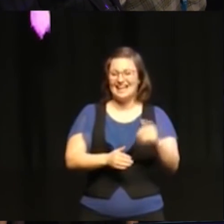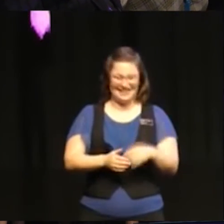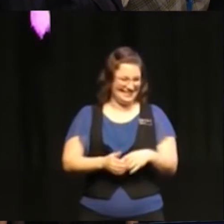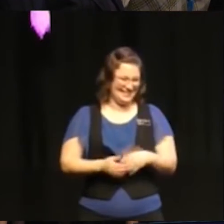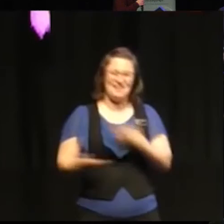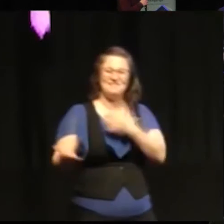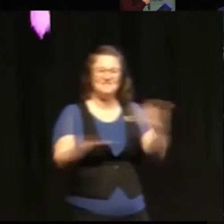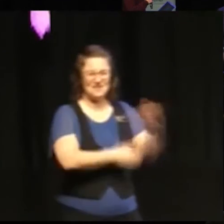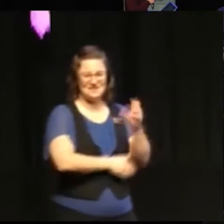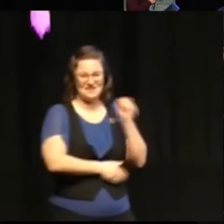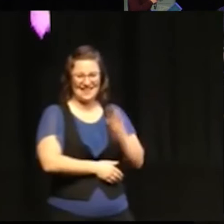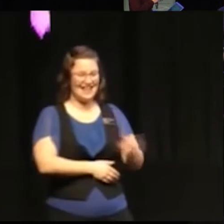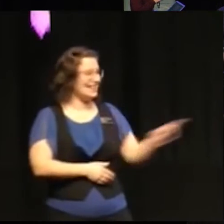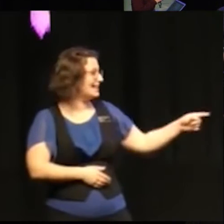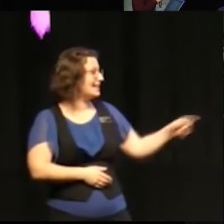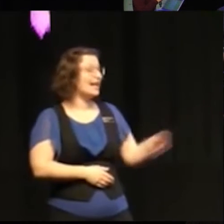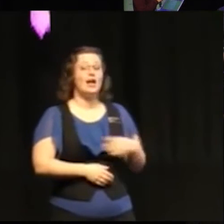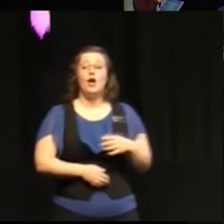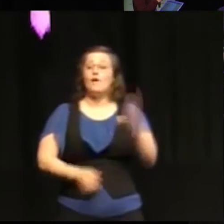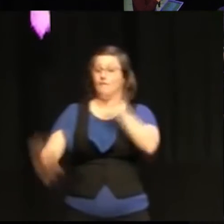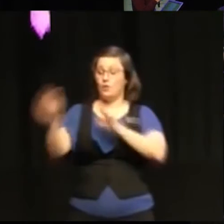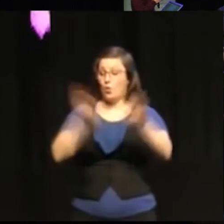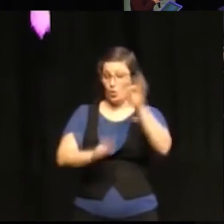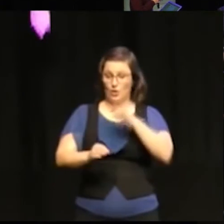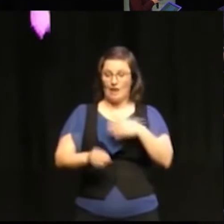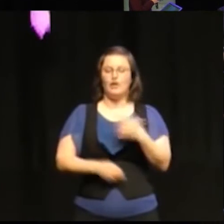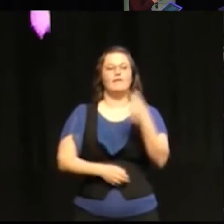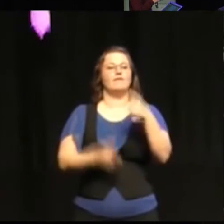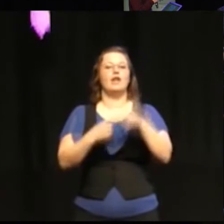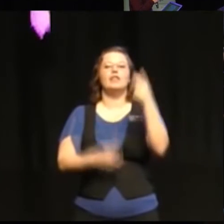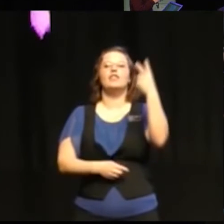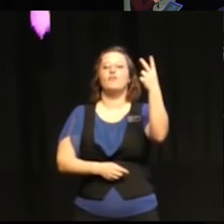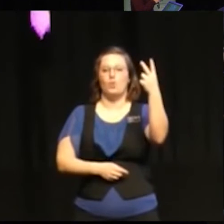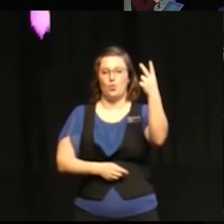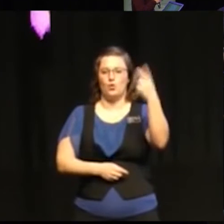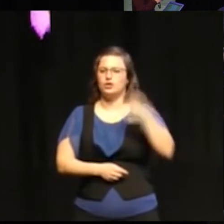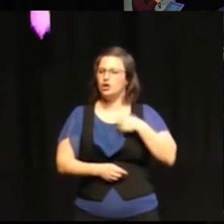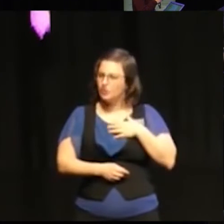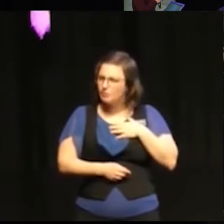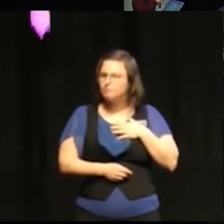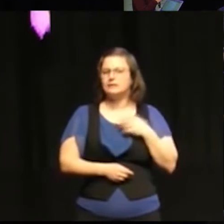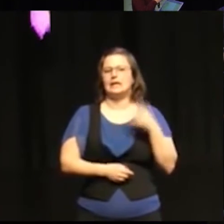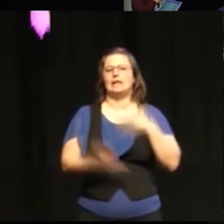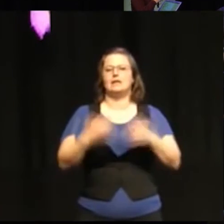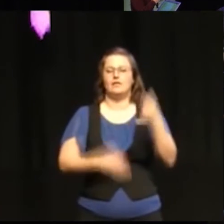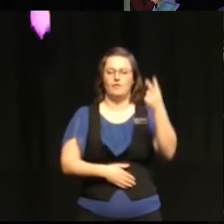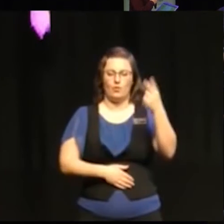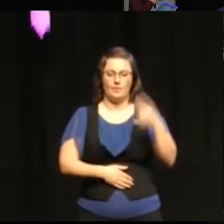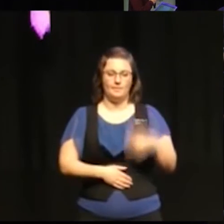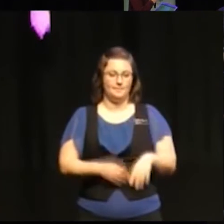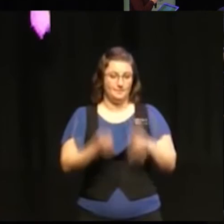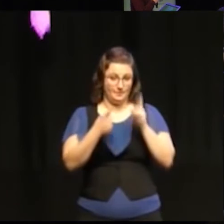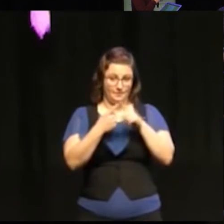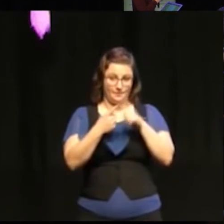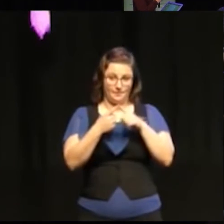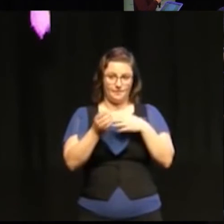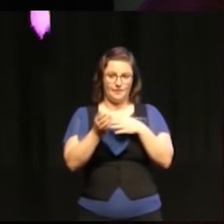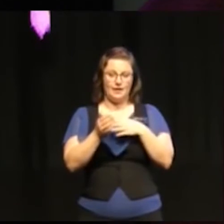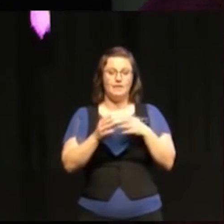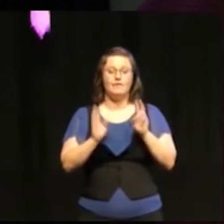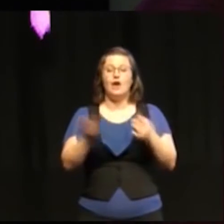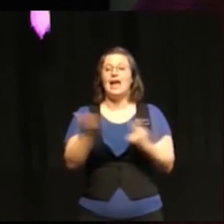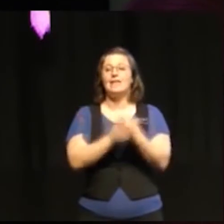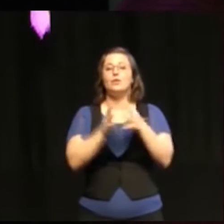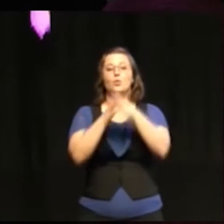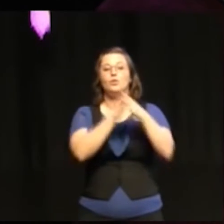Jonathan vi har fått in ett antal frågor jag har valt ut två stycken som vi tyckte var extra intressanta och den första berörde som hände i USA förra veckan